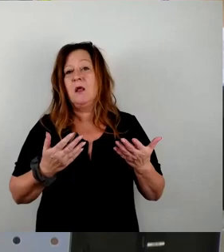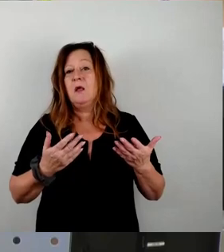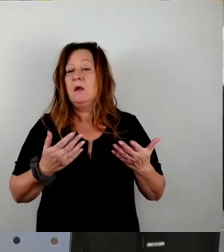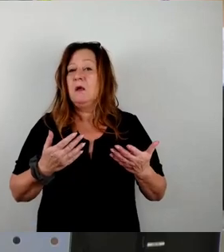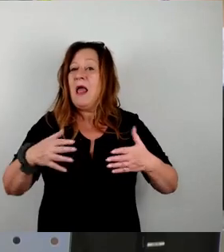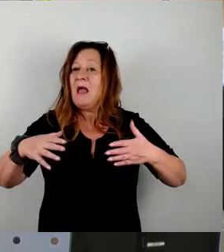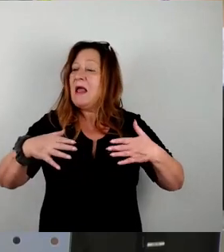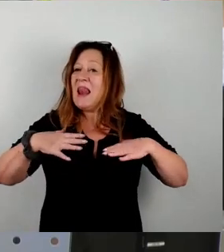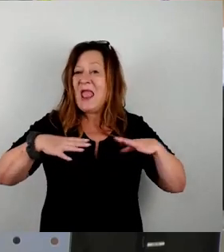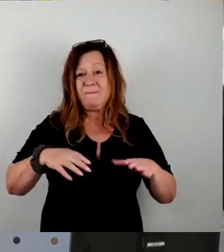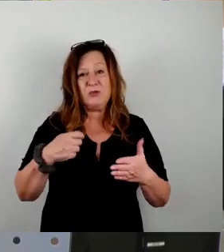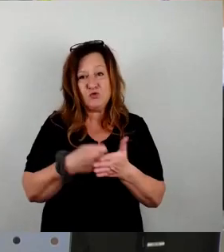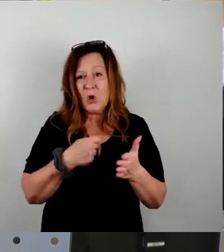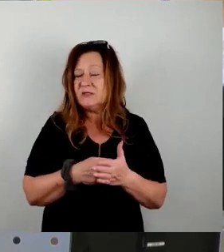in der Wohnung,